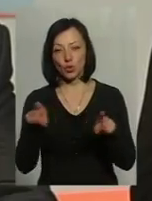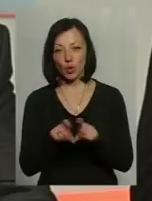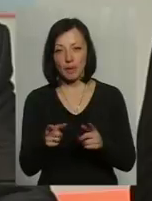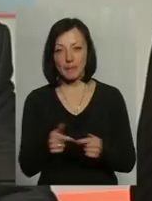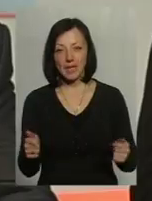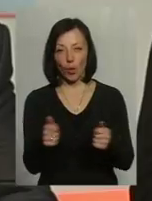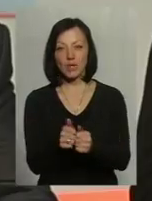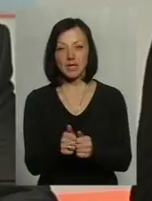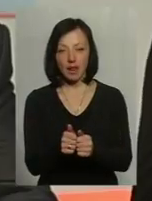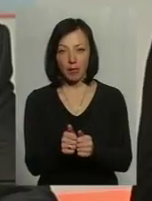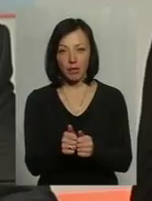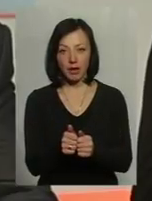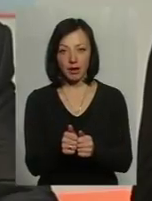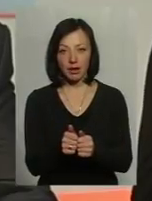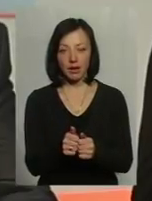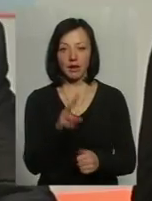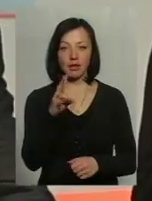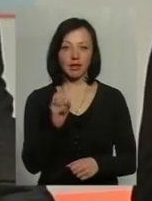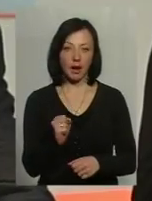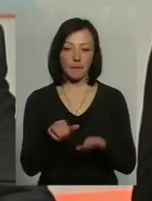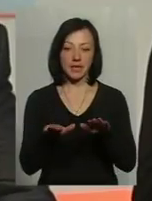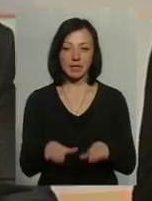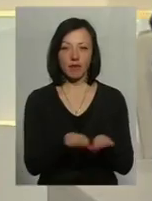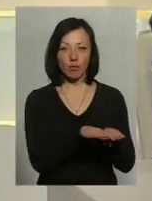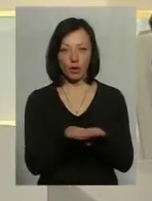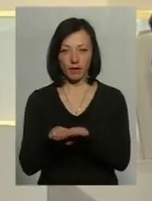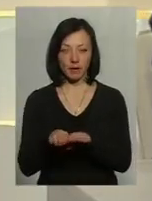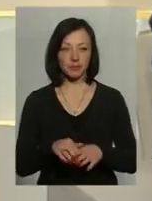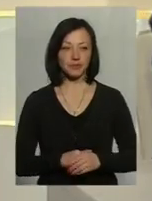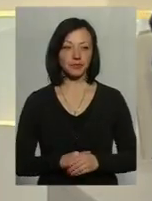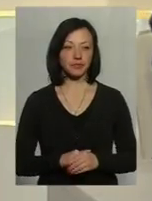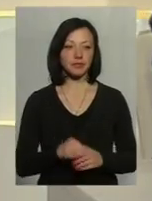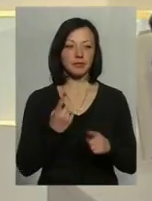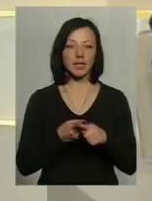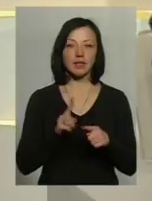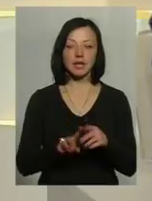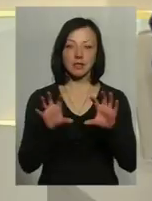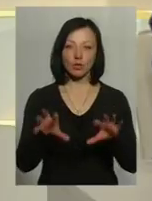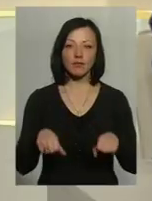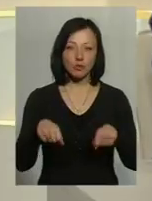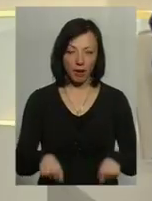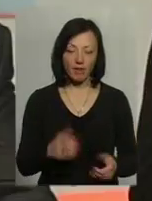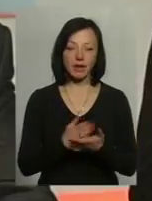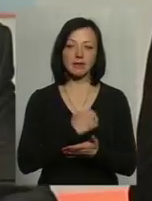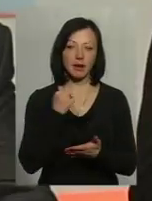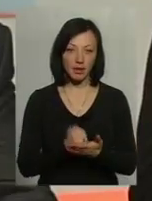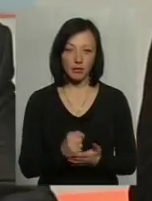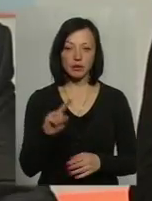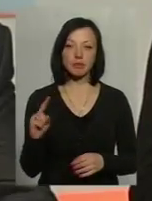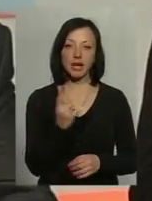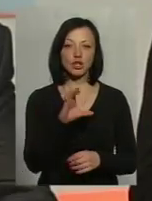підрозділами на місцевому рівні. Це законодавче право є закріплено, воно з 1